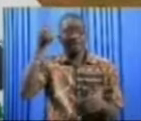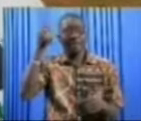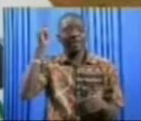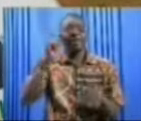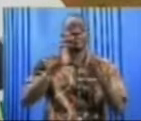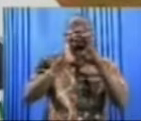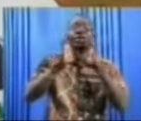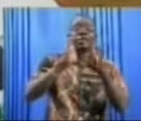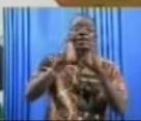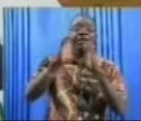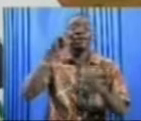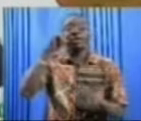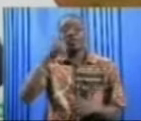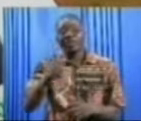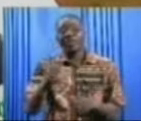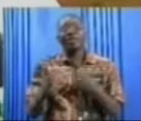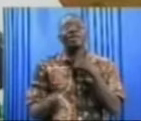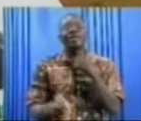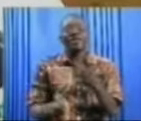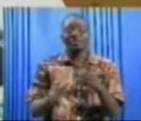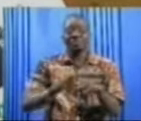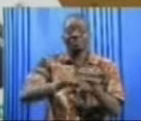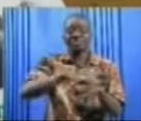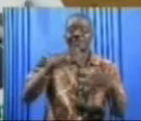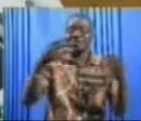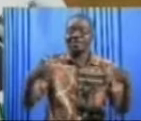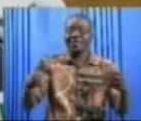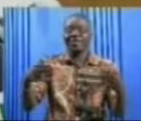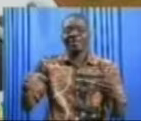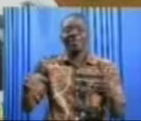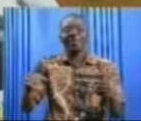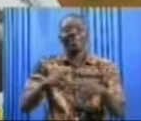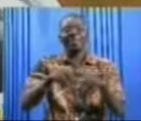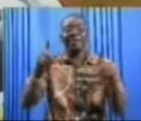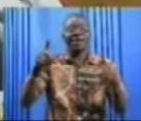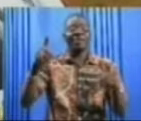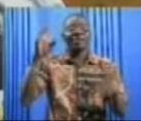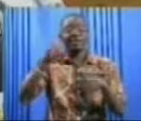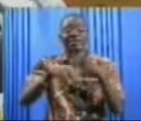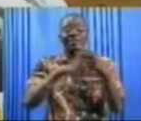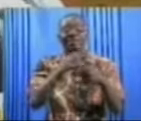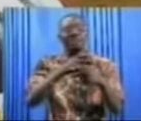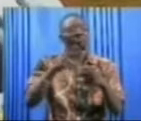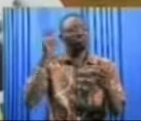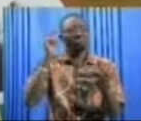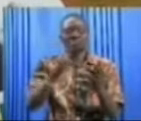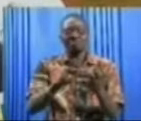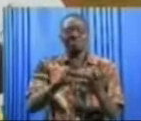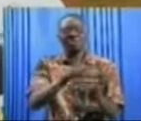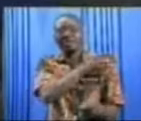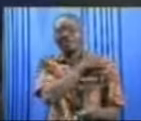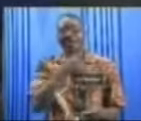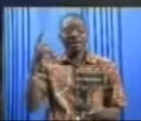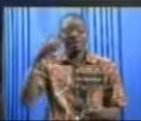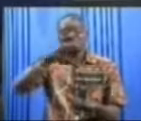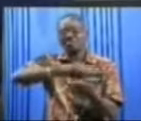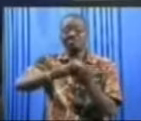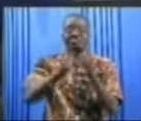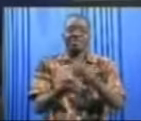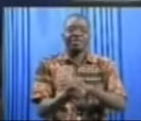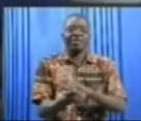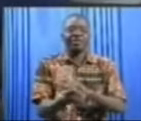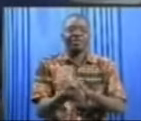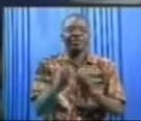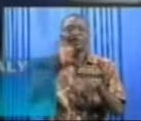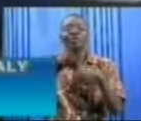demain va se retrouver, c'est-à-dire sur le marché, mais pas en tant que produit normal, mais en tant que produit de la contrefaçon. Toute